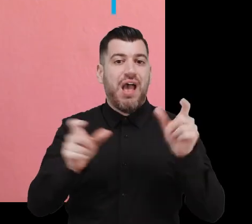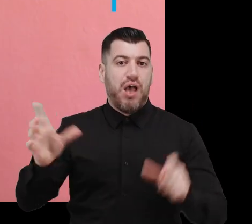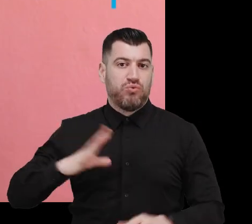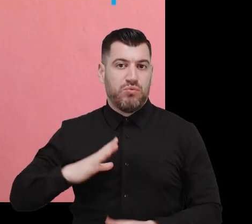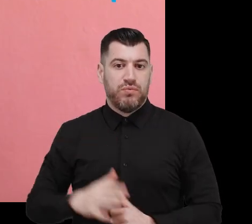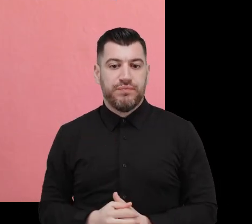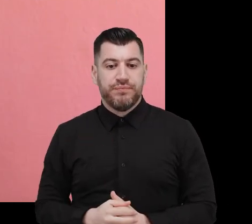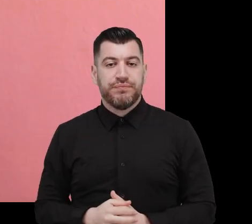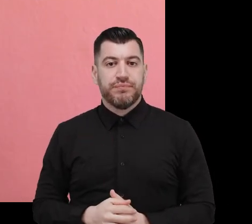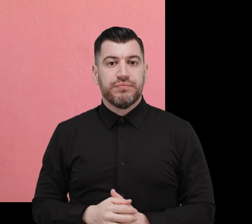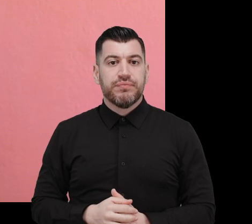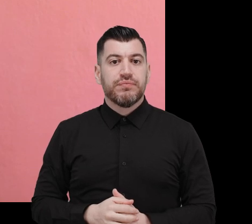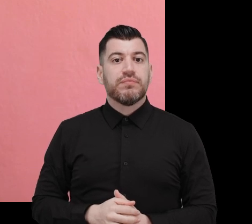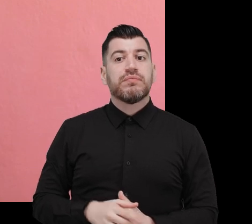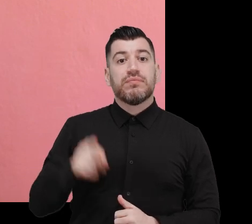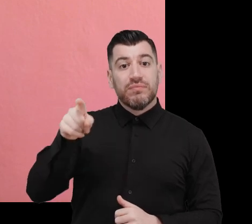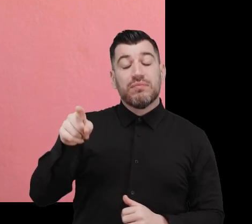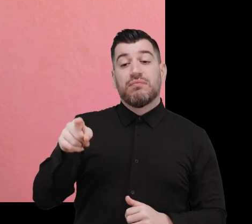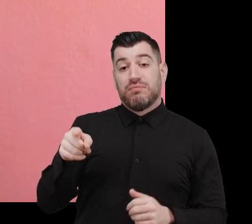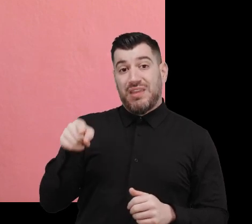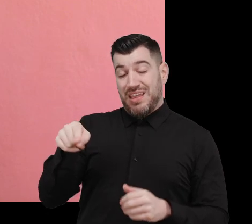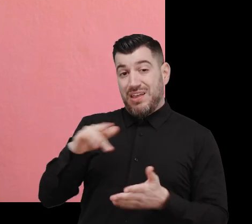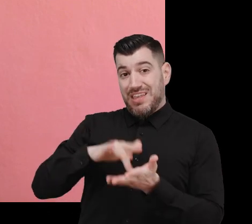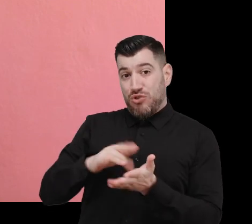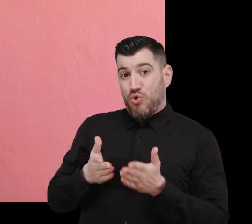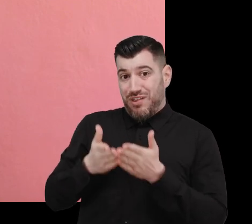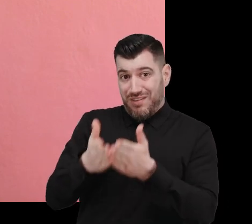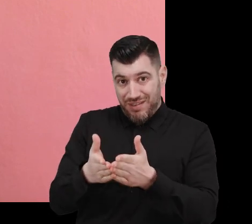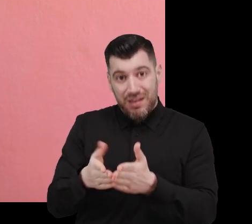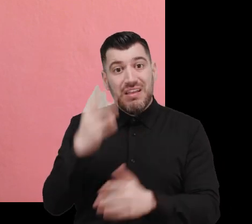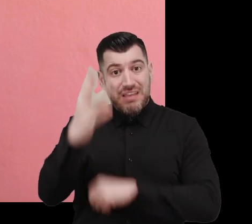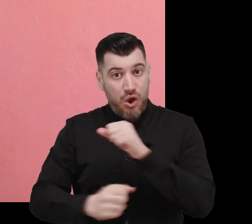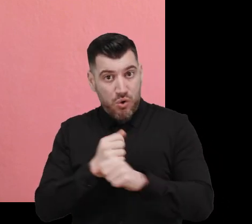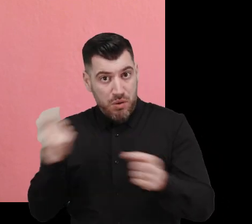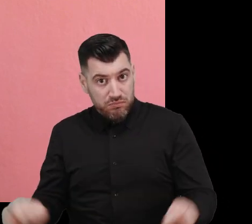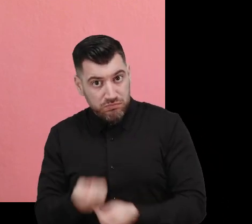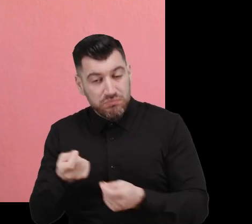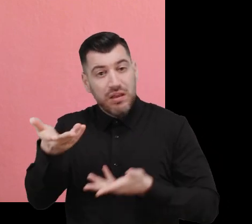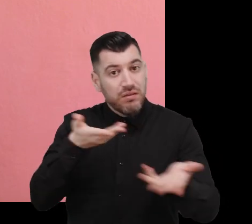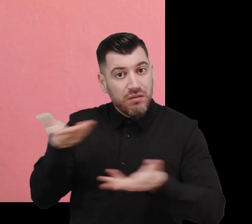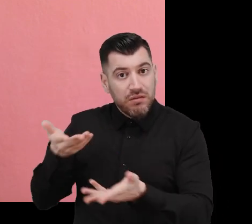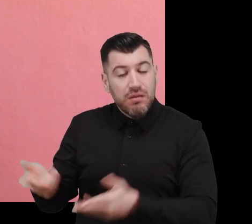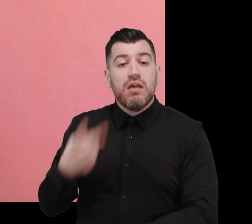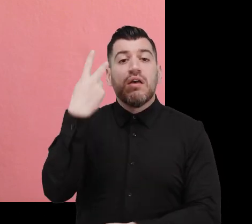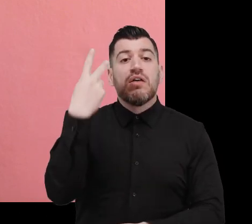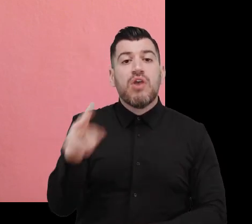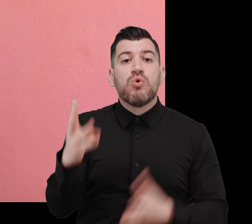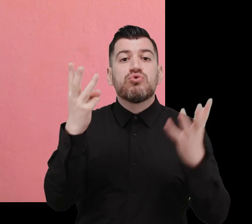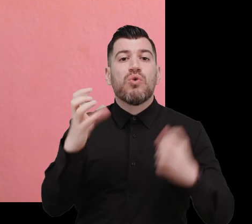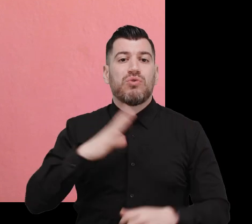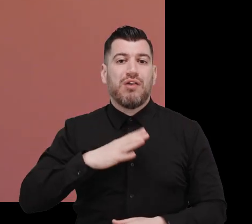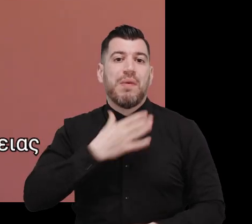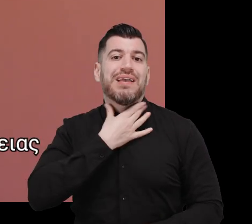Πολυδύναμο Κέντρο Ανατολικής Μακεδονίας και Θράκης του ΚΕΘΕ Κιβωτός τα τρία χρόνια λειτουργίας του έχει εξυπηρετήσει περισσότερους από 280